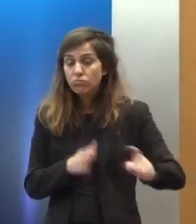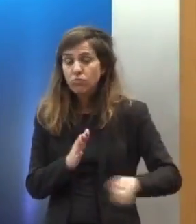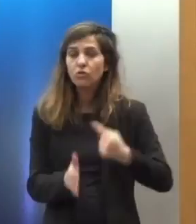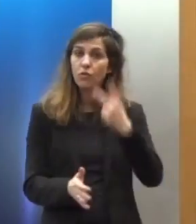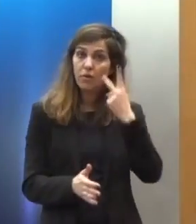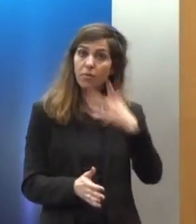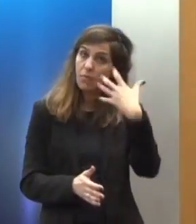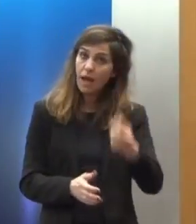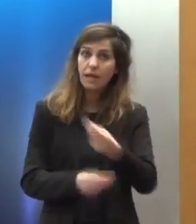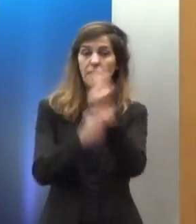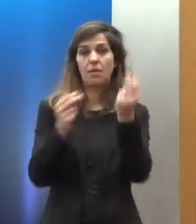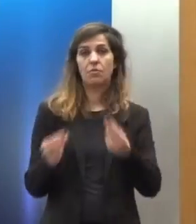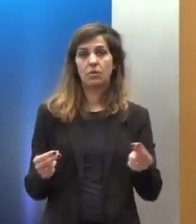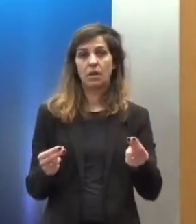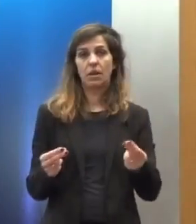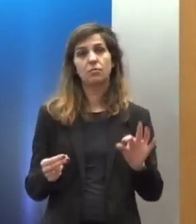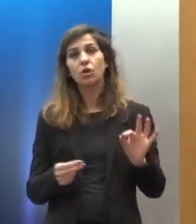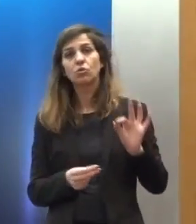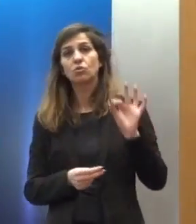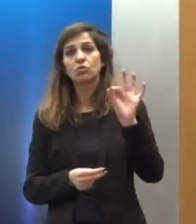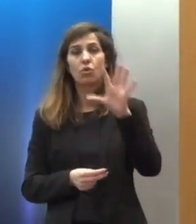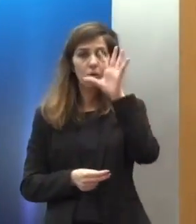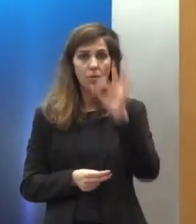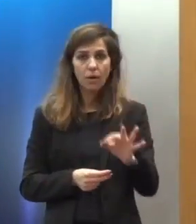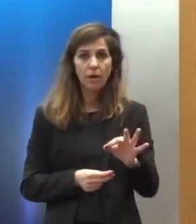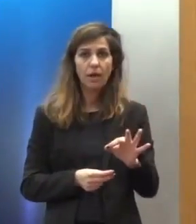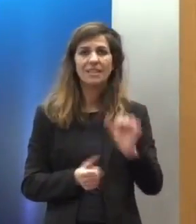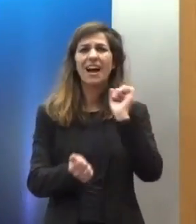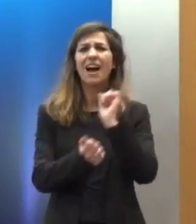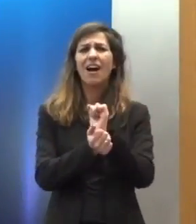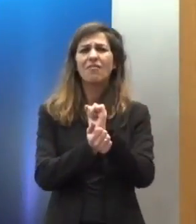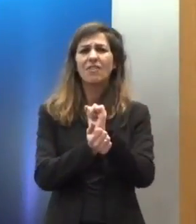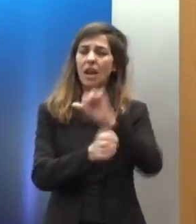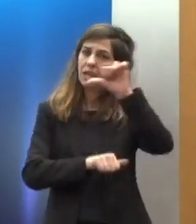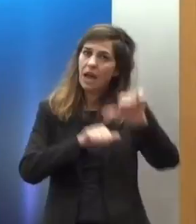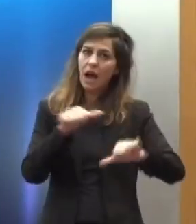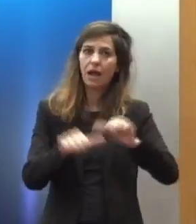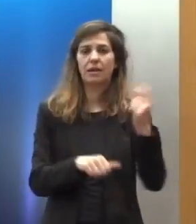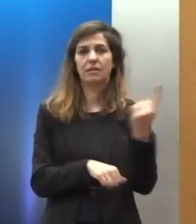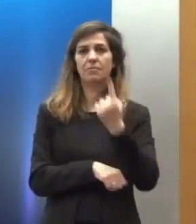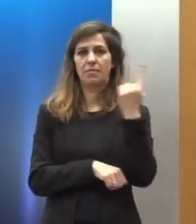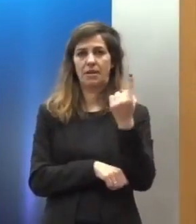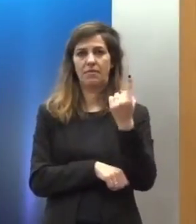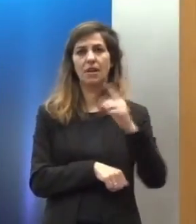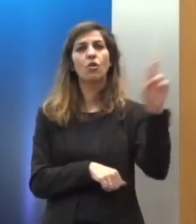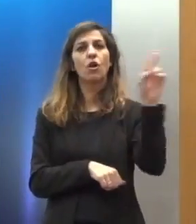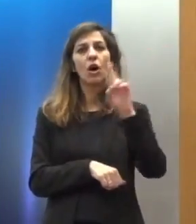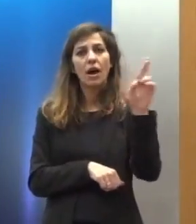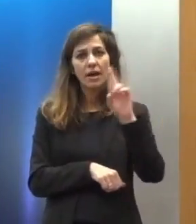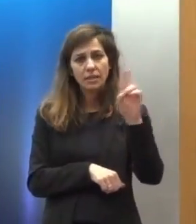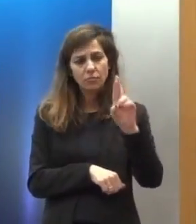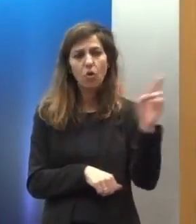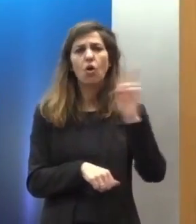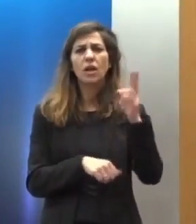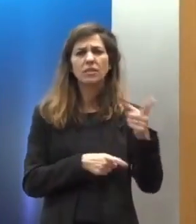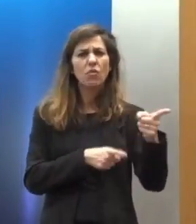ζητήματα της βελτίωσης των συνθήκων στις φυλακές, στην αντιμετώπιση του ρατσισμού και των ρατσιστικών εγκλημάτων,